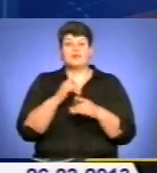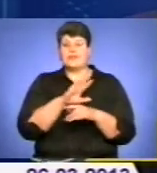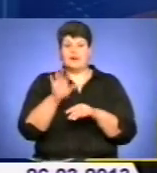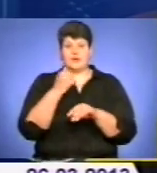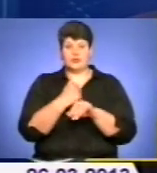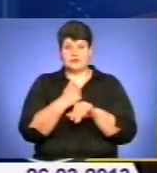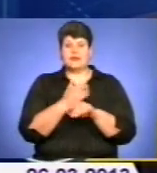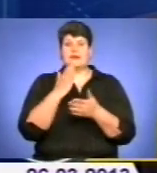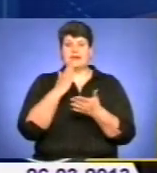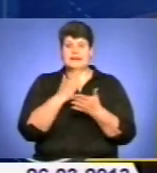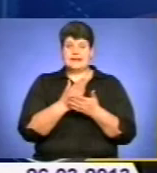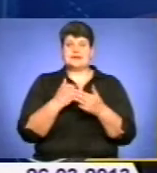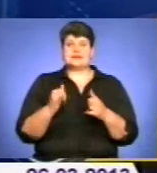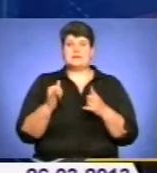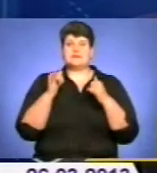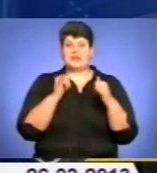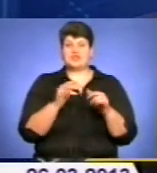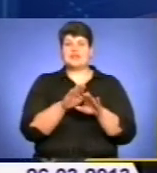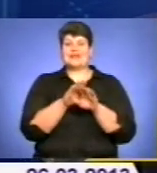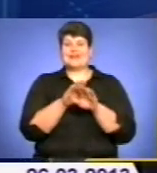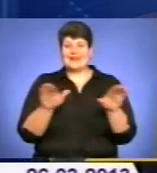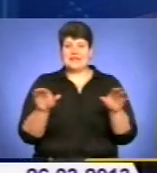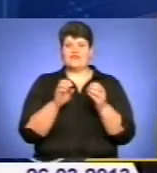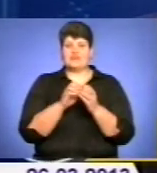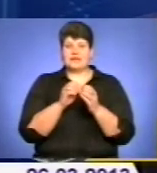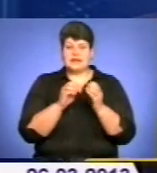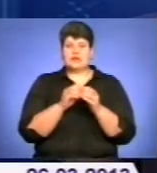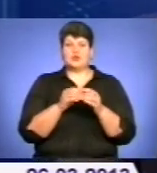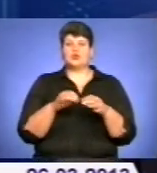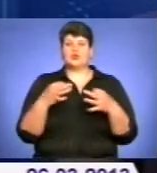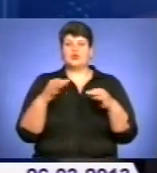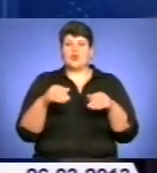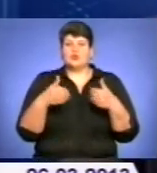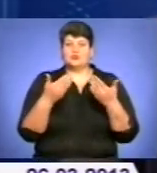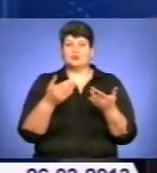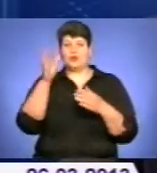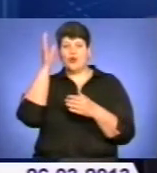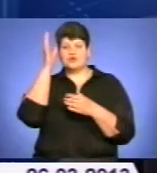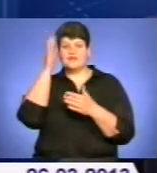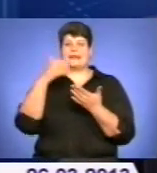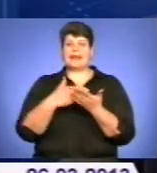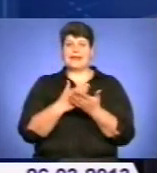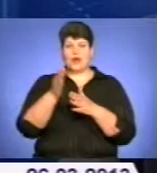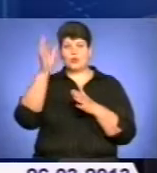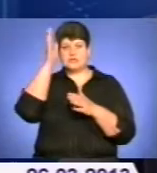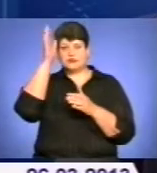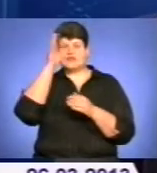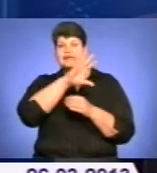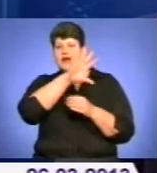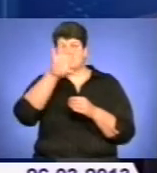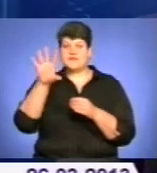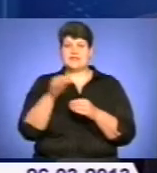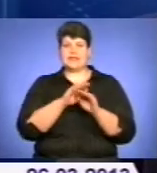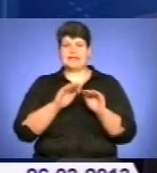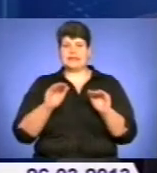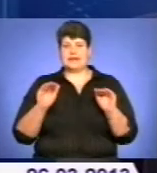є те, що цей проєкт забезпечить рівний, тобто одинаковий доступ до освіти, до якості освіти для всіх дітей